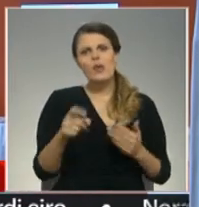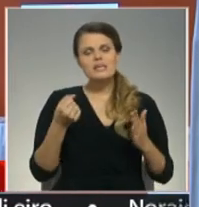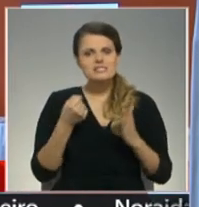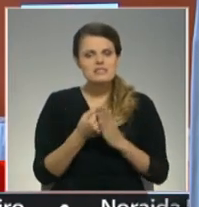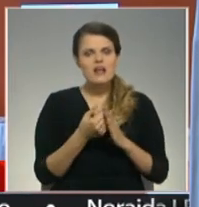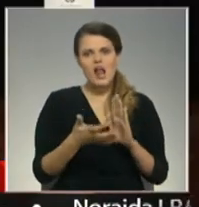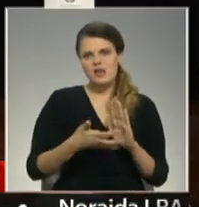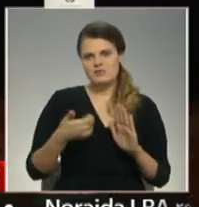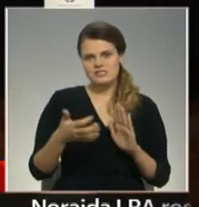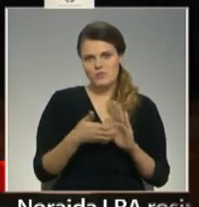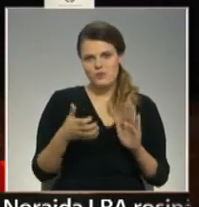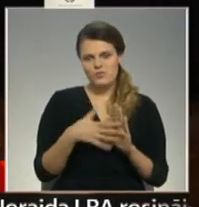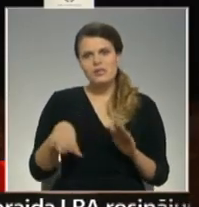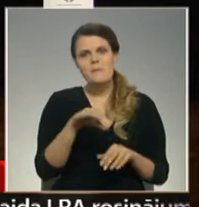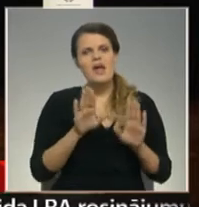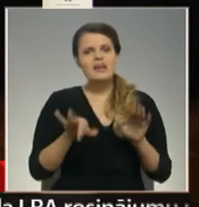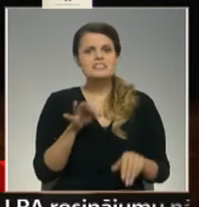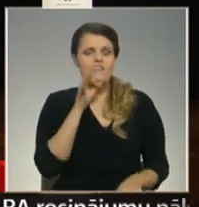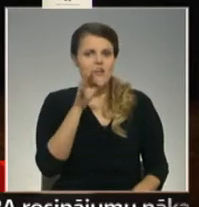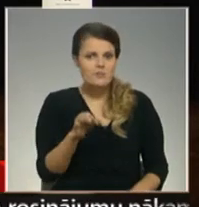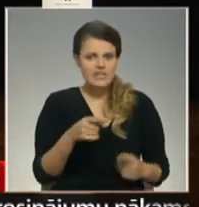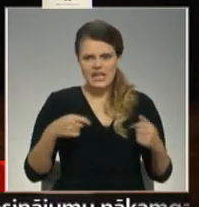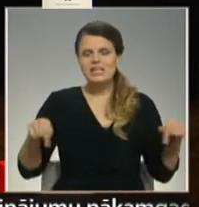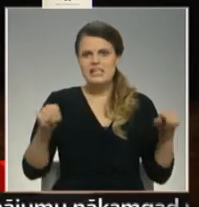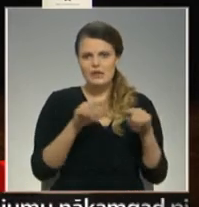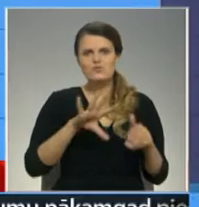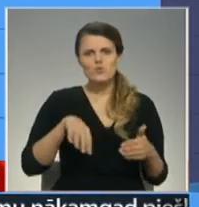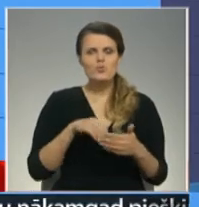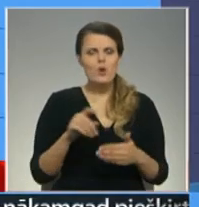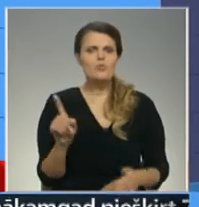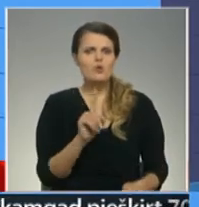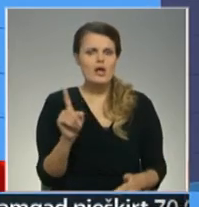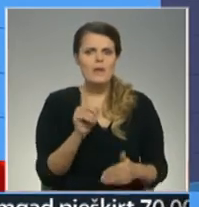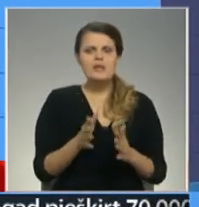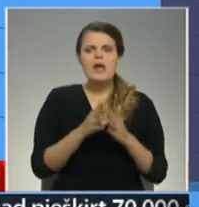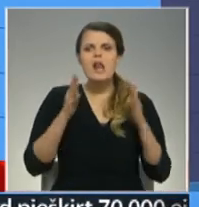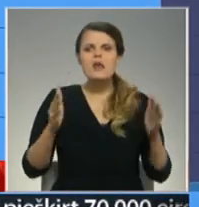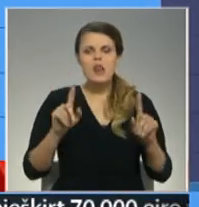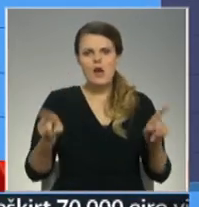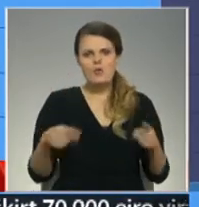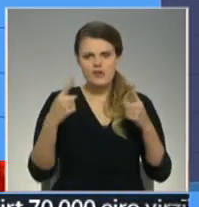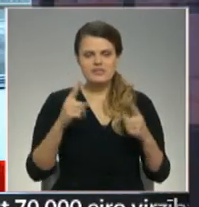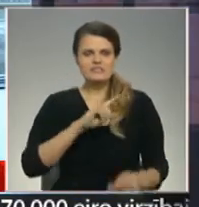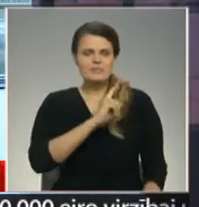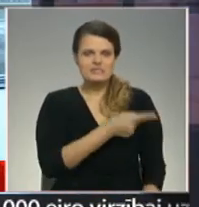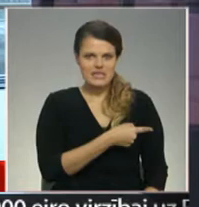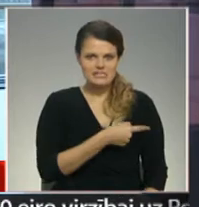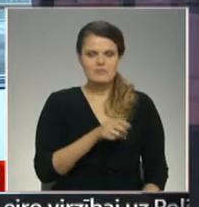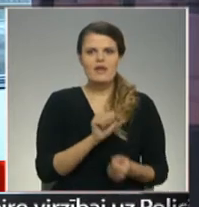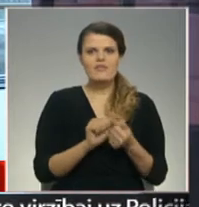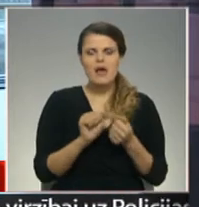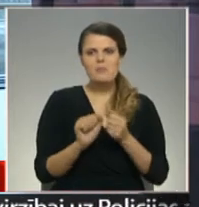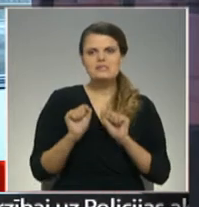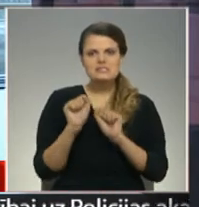izmantot. Tad mēs varam teikt, tā teritorija joprojām ir ar lielāku attīstības potenciālu. Dabas